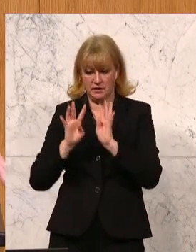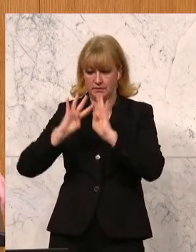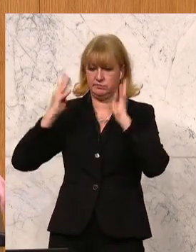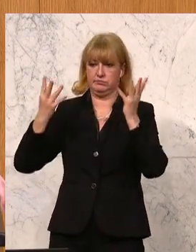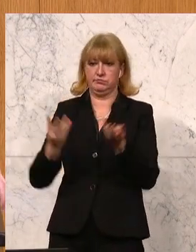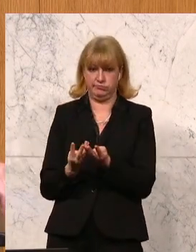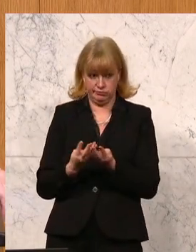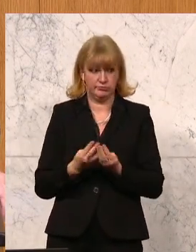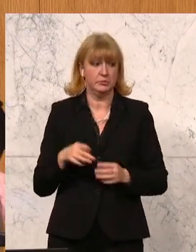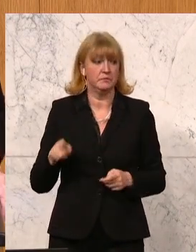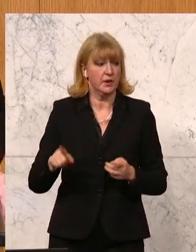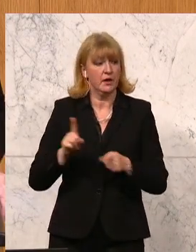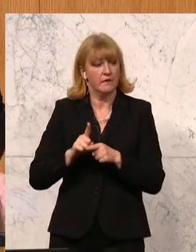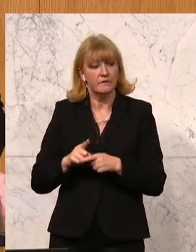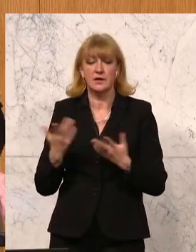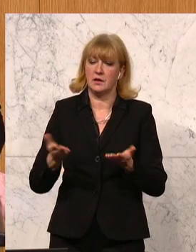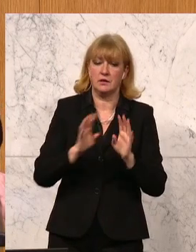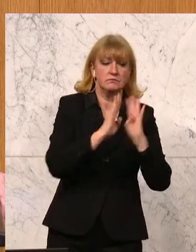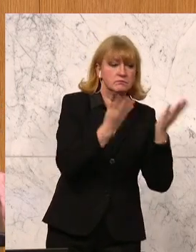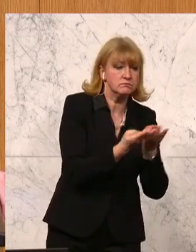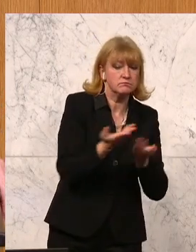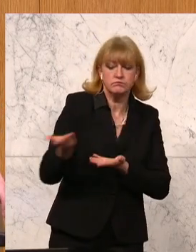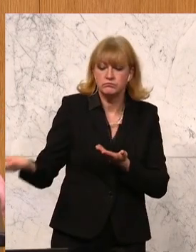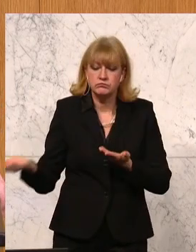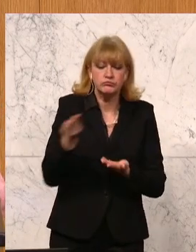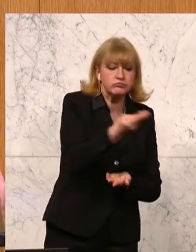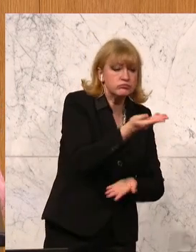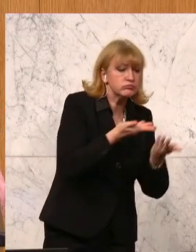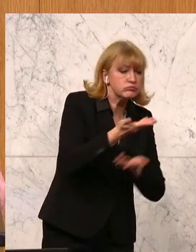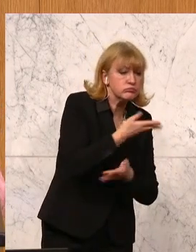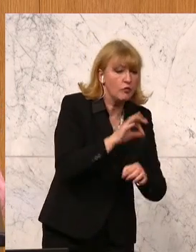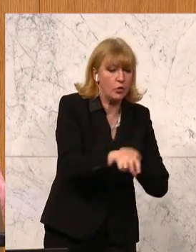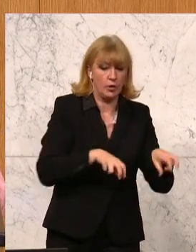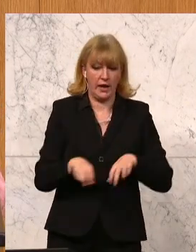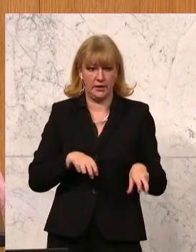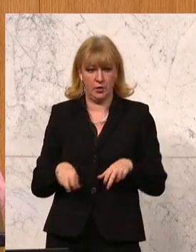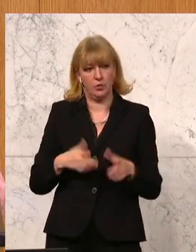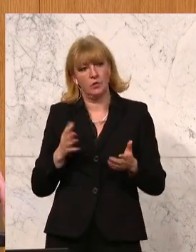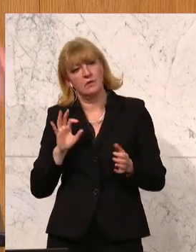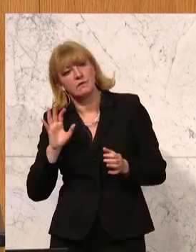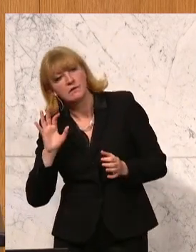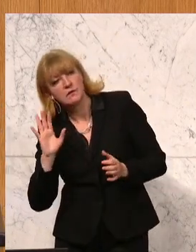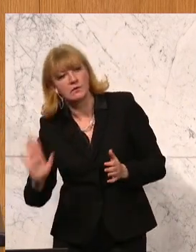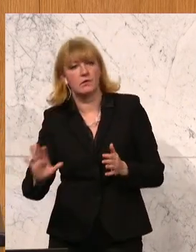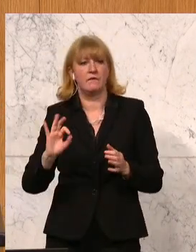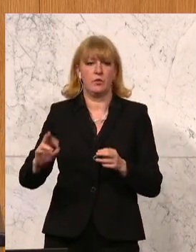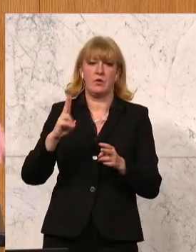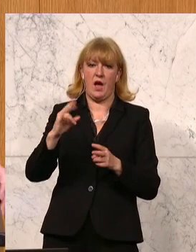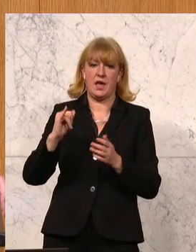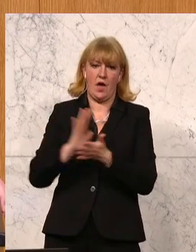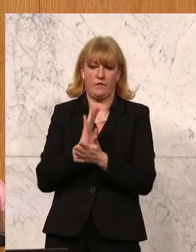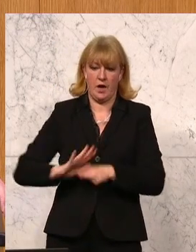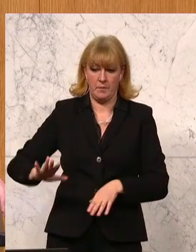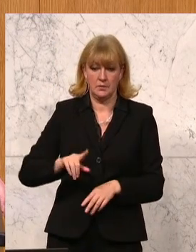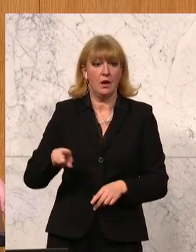um auch hier ein beratendes Gremium für die Regierung und für die KI-Aufgabenstellungen ergibt. Das ist aber nicht die einzige